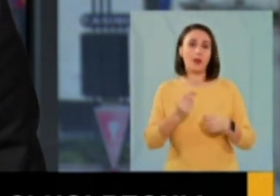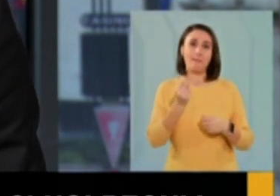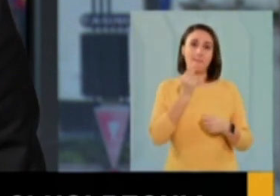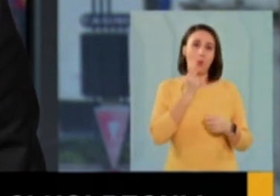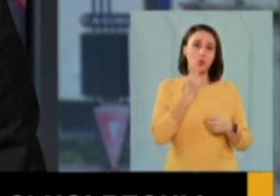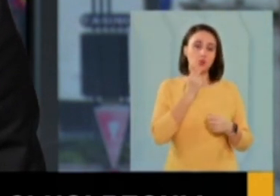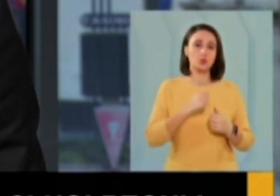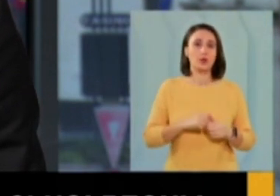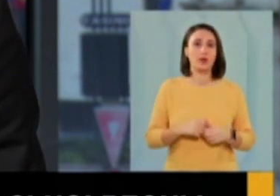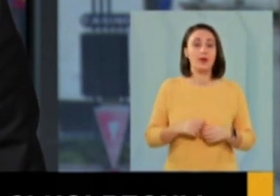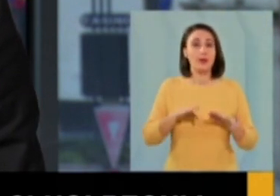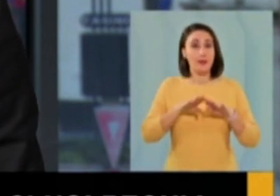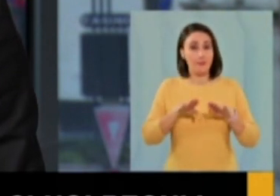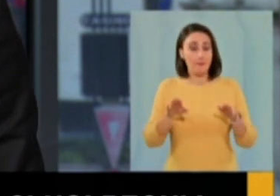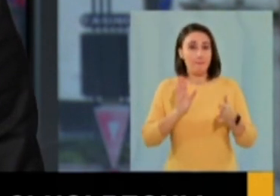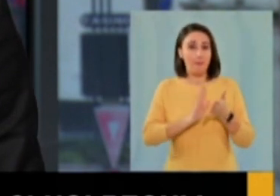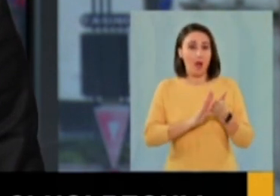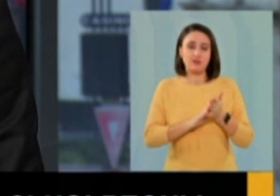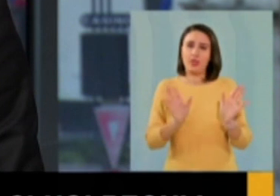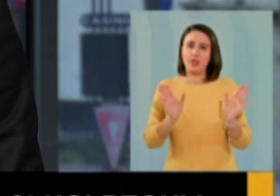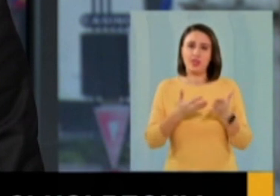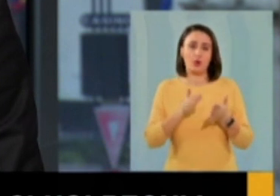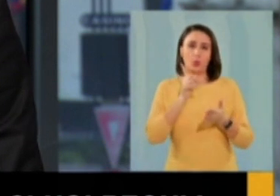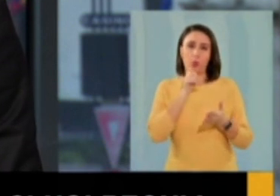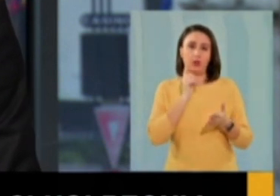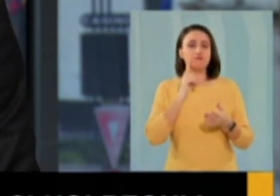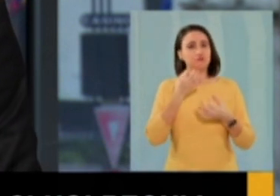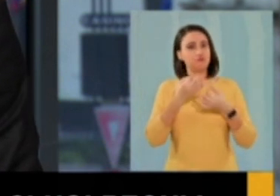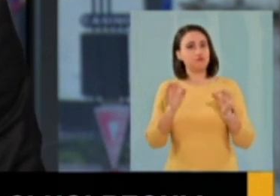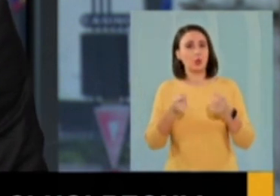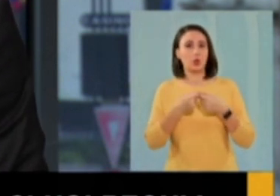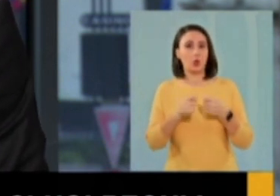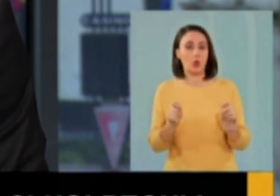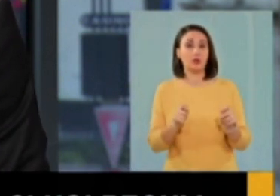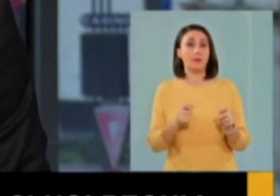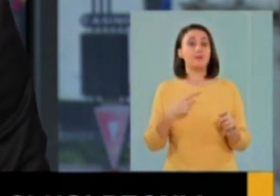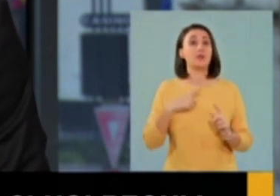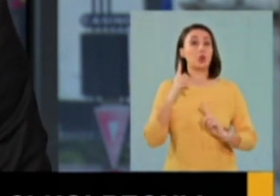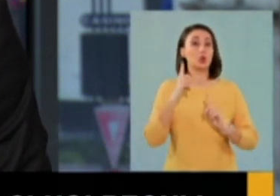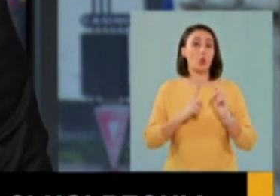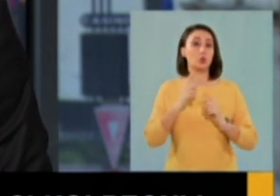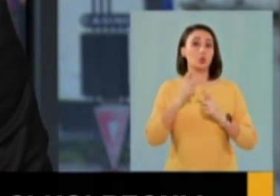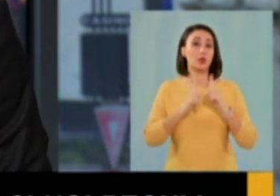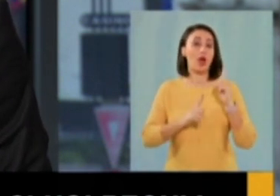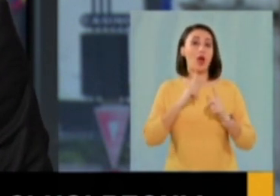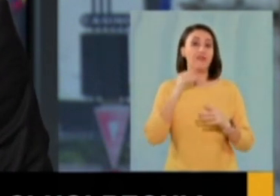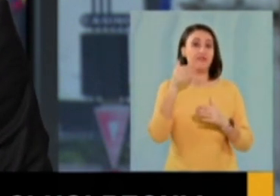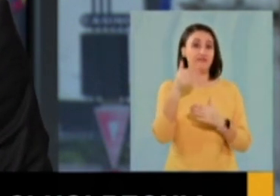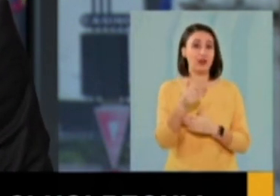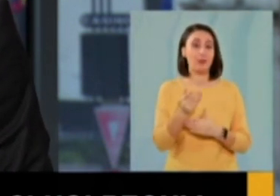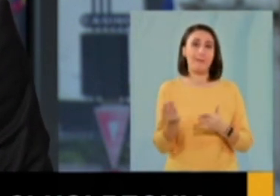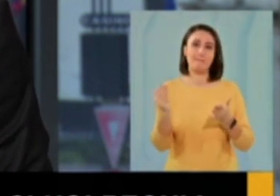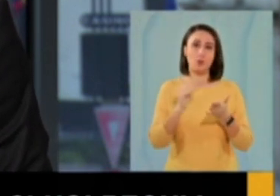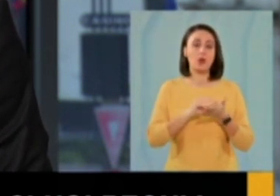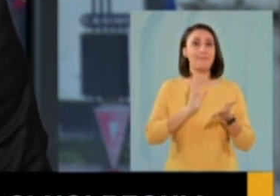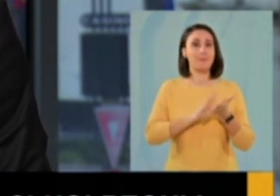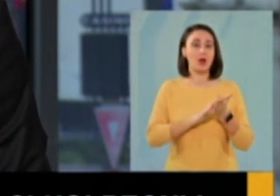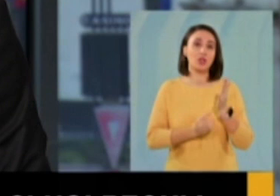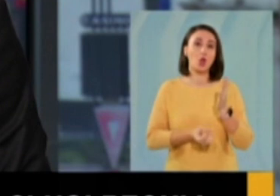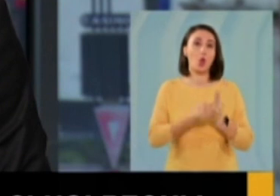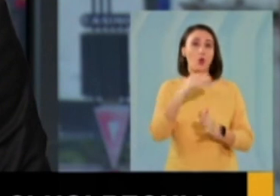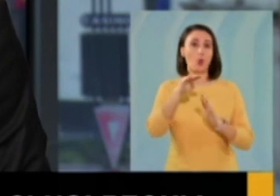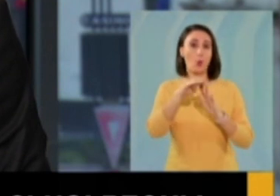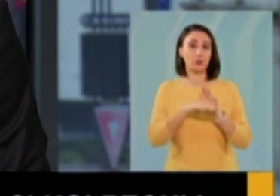produse și alimente de bază, indiferent de amplasarea acestora, va fi permis tuturor. Totul însă, numai dacă operatorii economici pun în practică noile